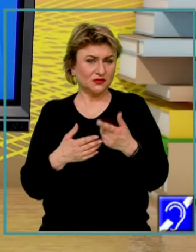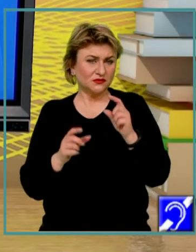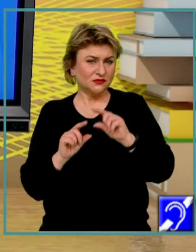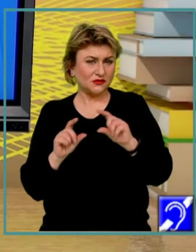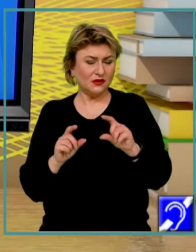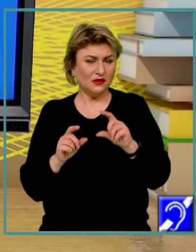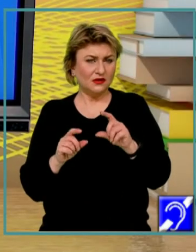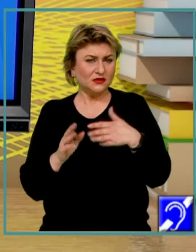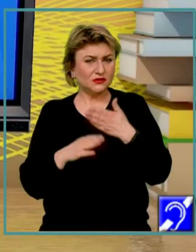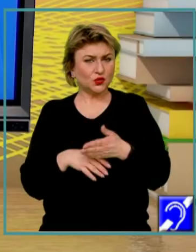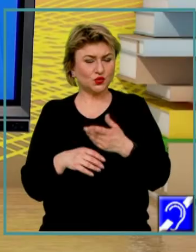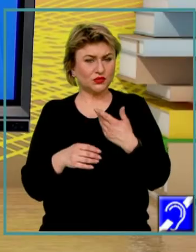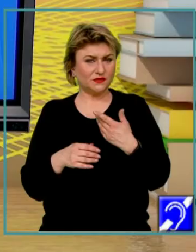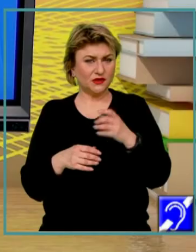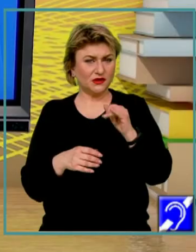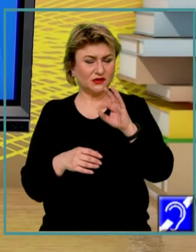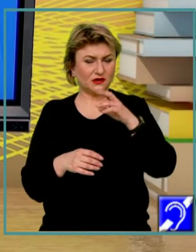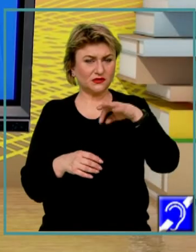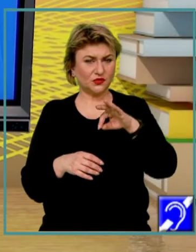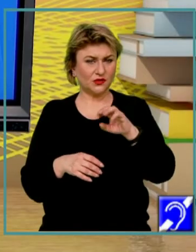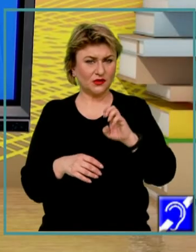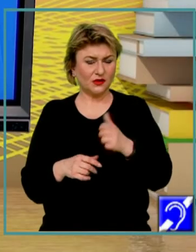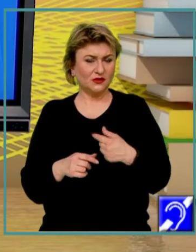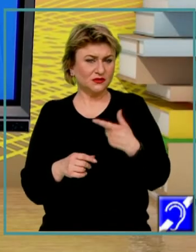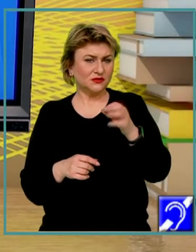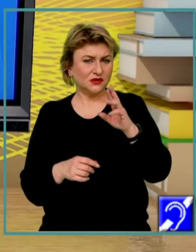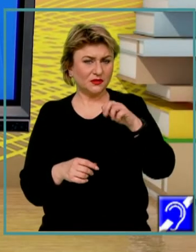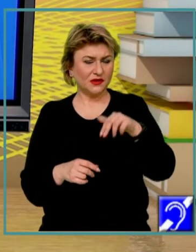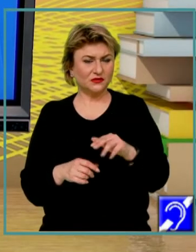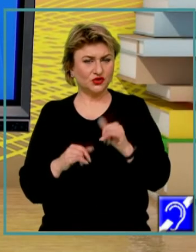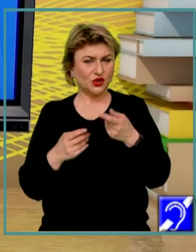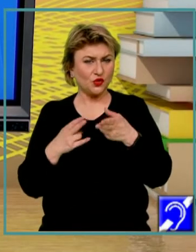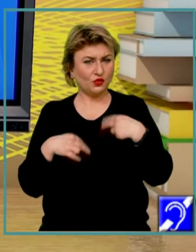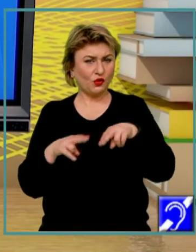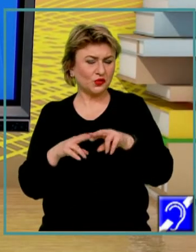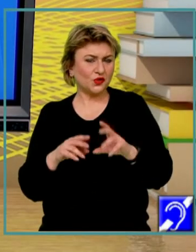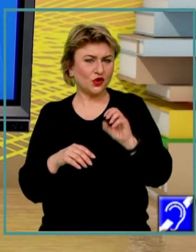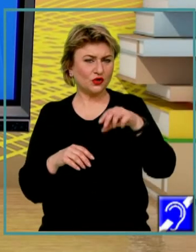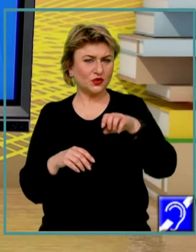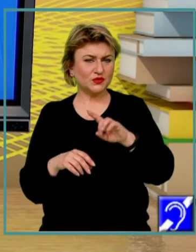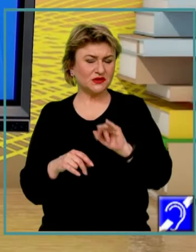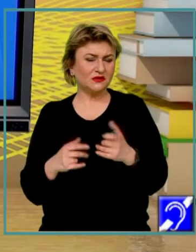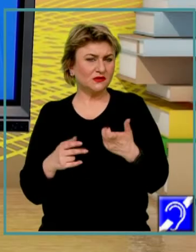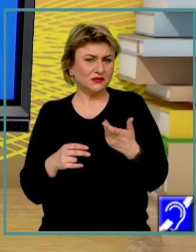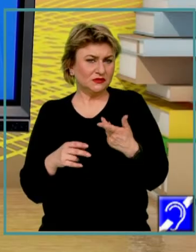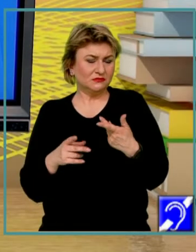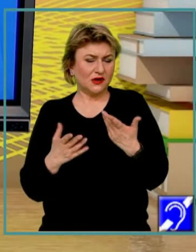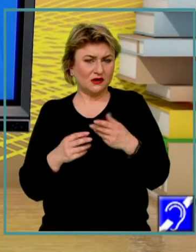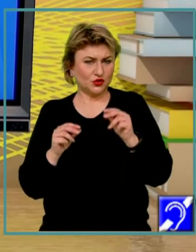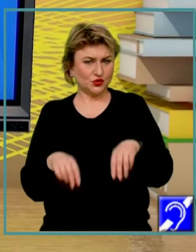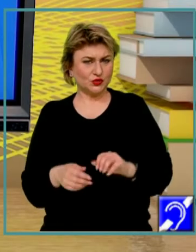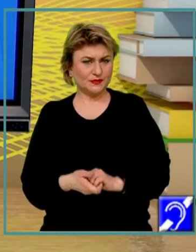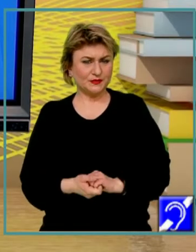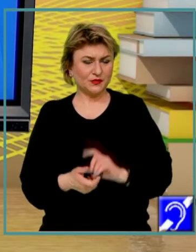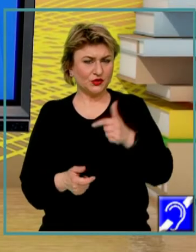introductivă, interacțiunea dintre termeni și o concluzie la care noi vom ajunge. Deci,